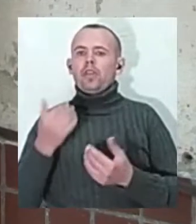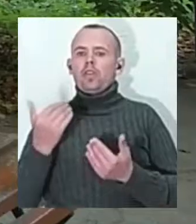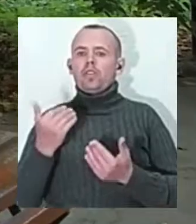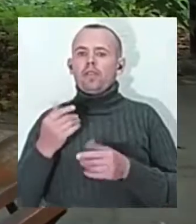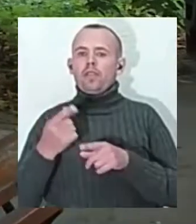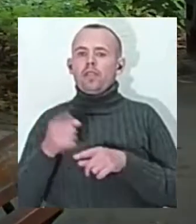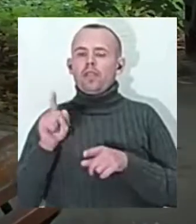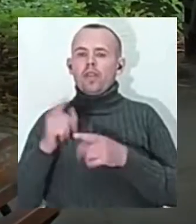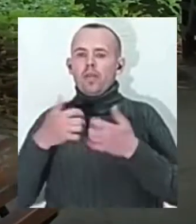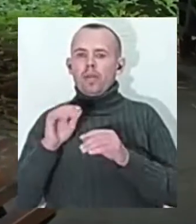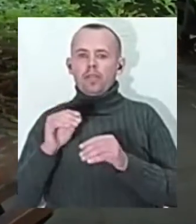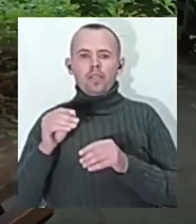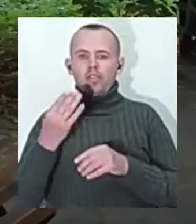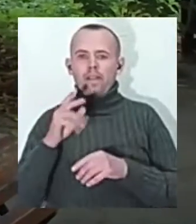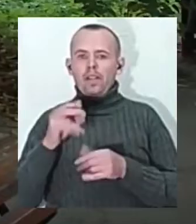не зміг.